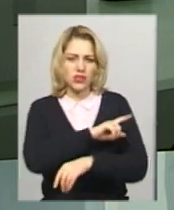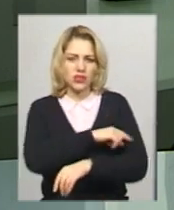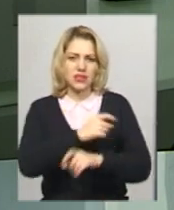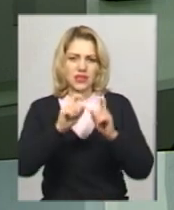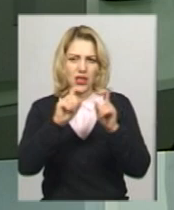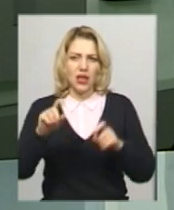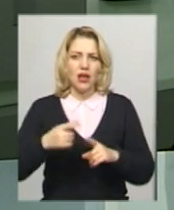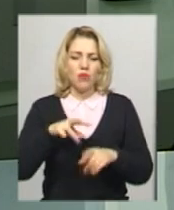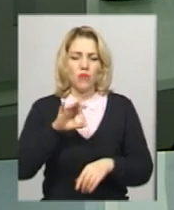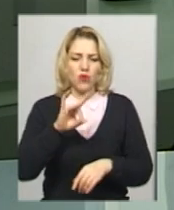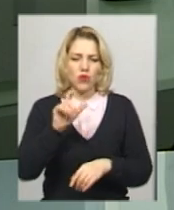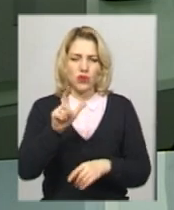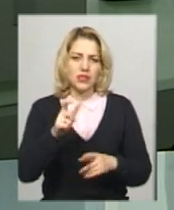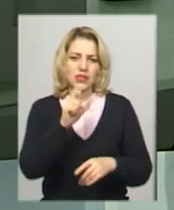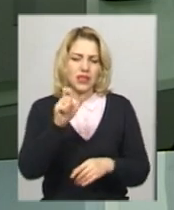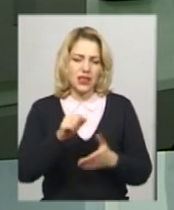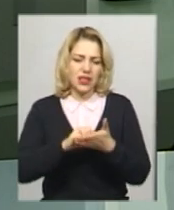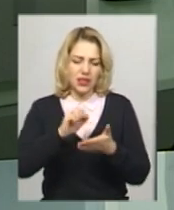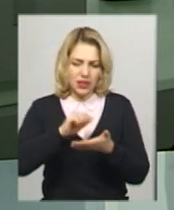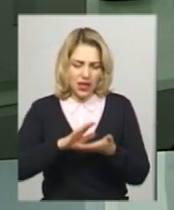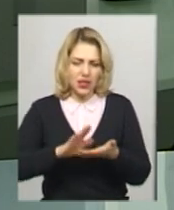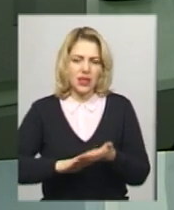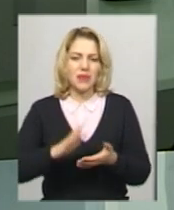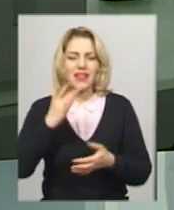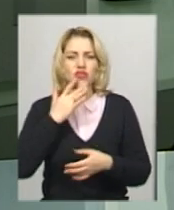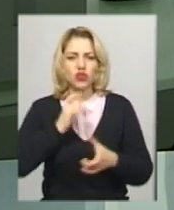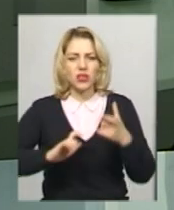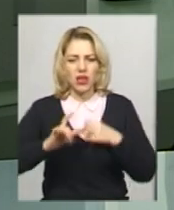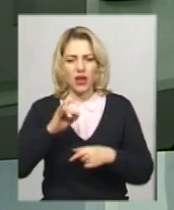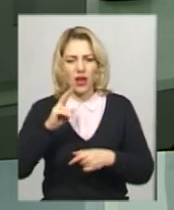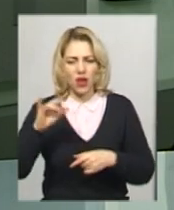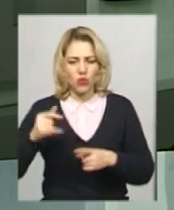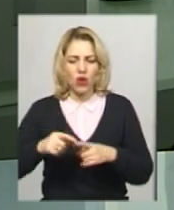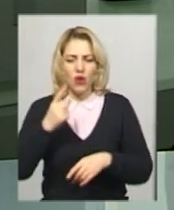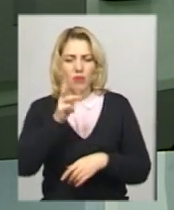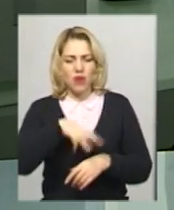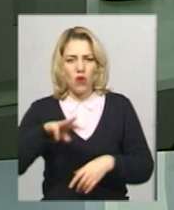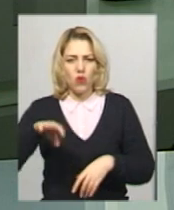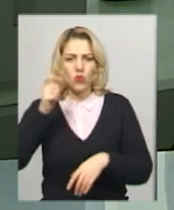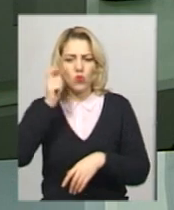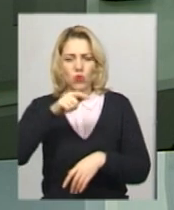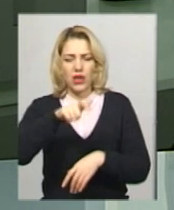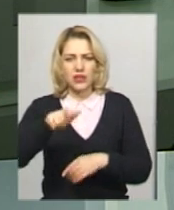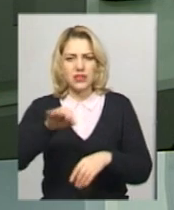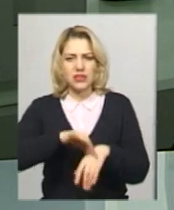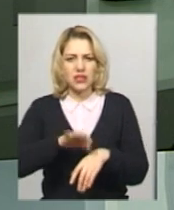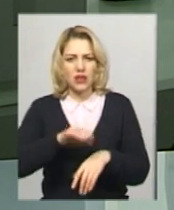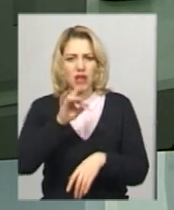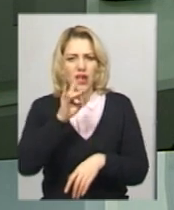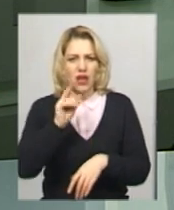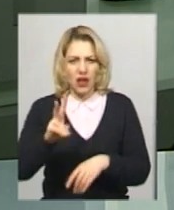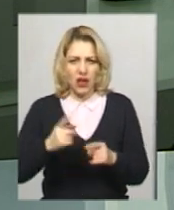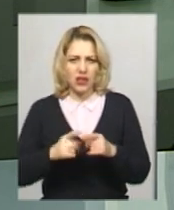В'ячеслав Мороз. За даними Національного інституту раку, понад мільйон українців страждають на онкозахворювання. В області кожен